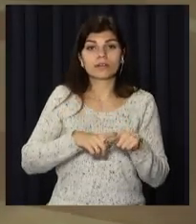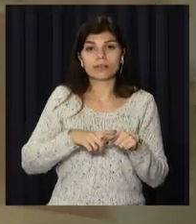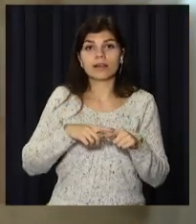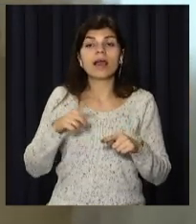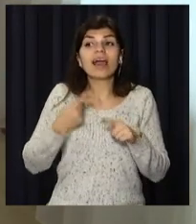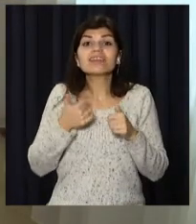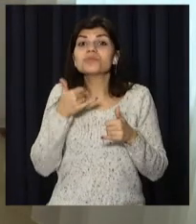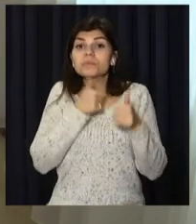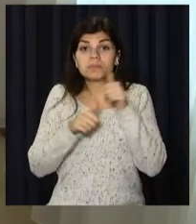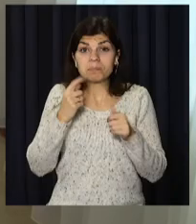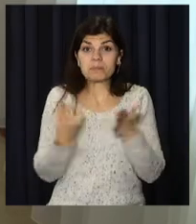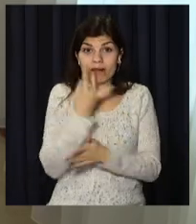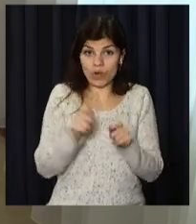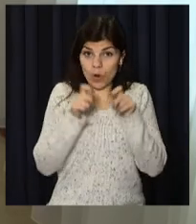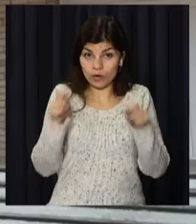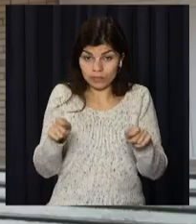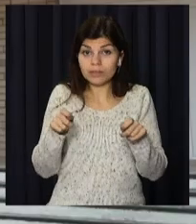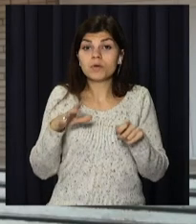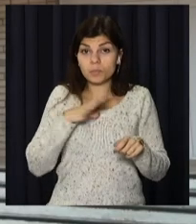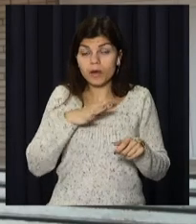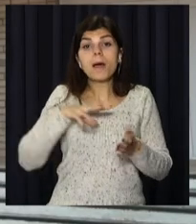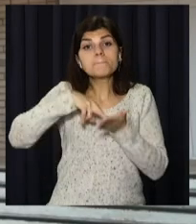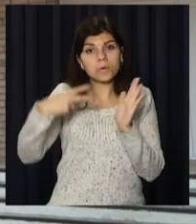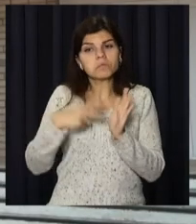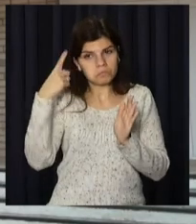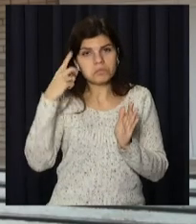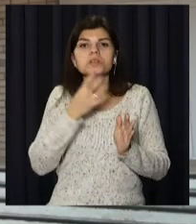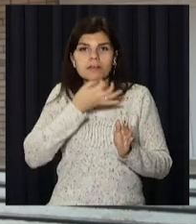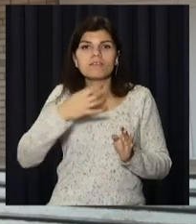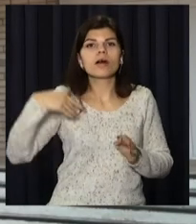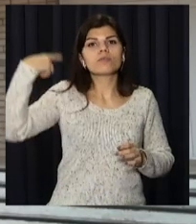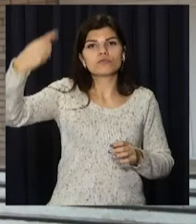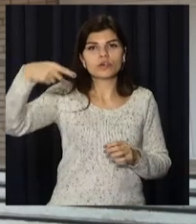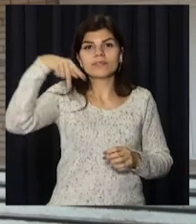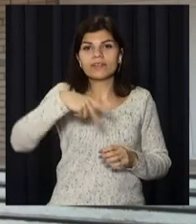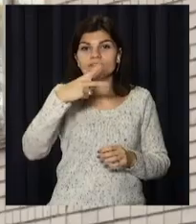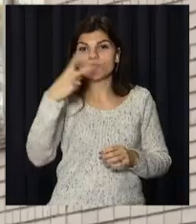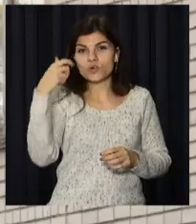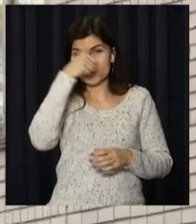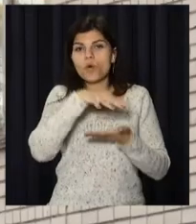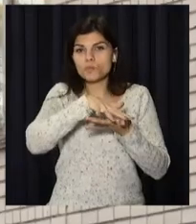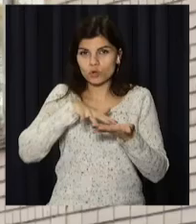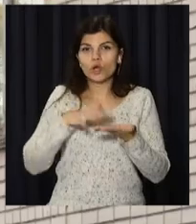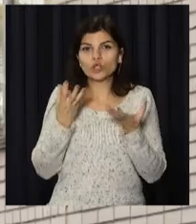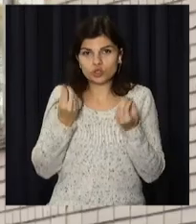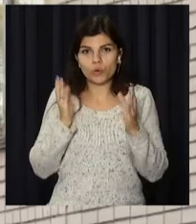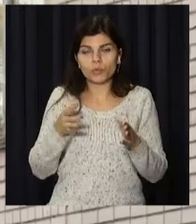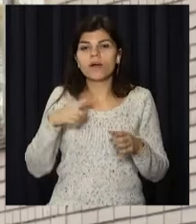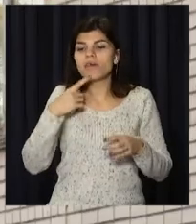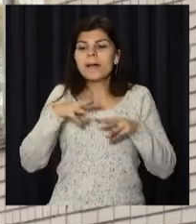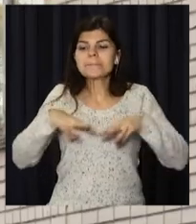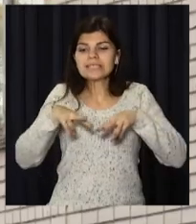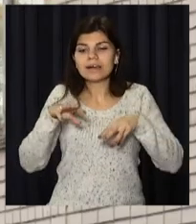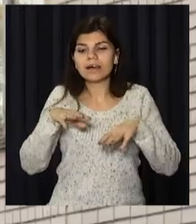пілотний. Цьогоріч його втілювали вперше. Планують продовжити і в наступному – 2022 році. У міськраді,